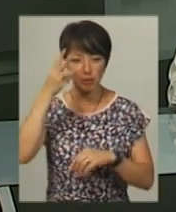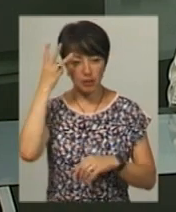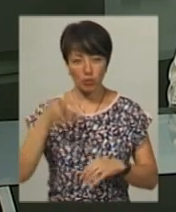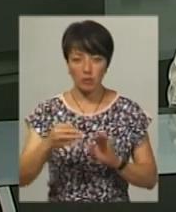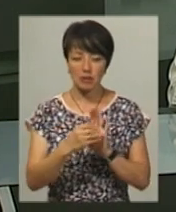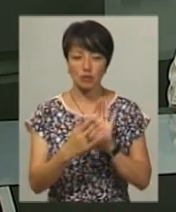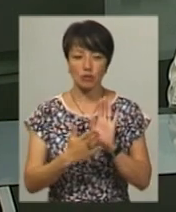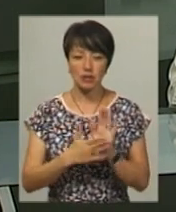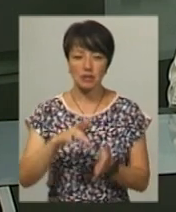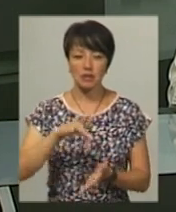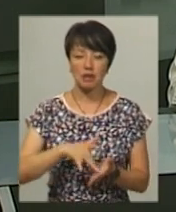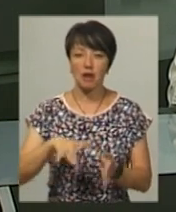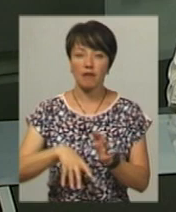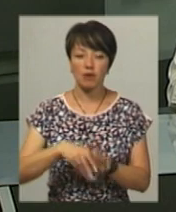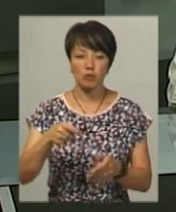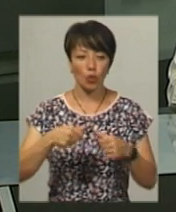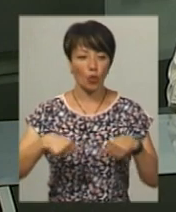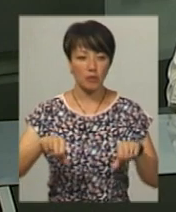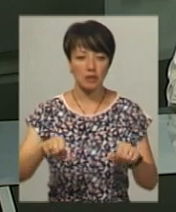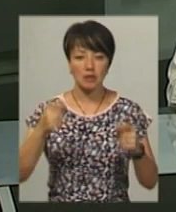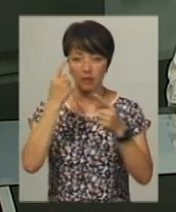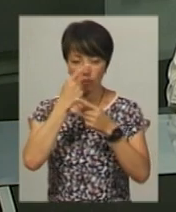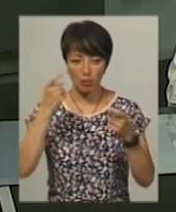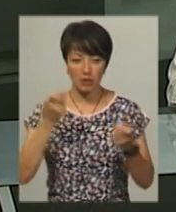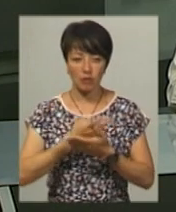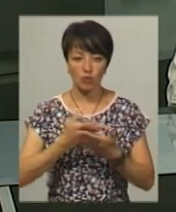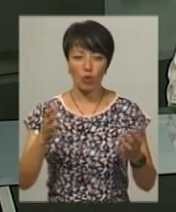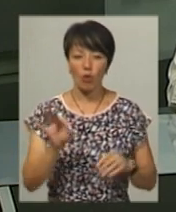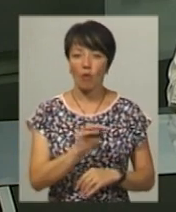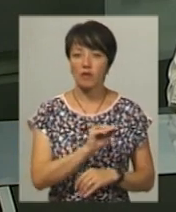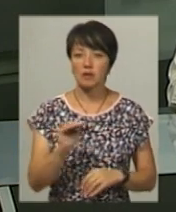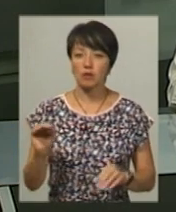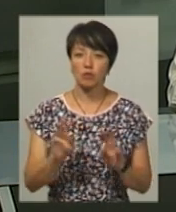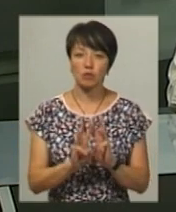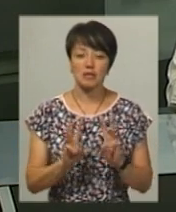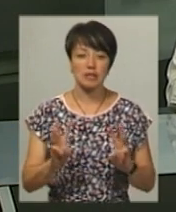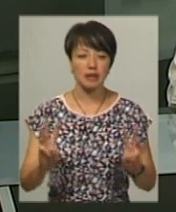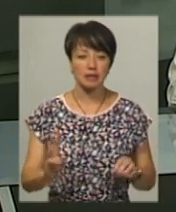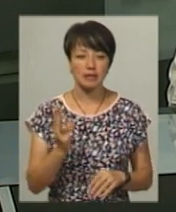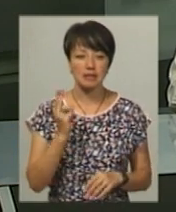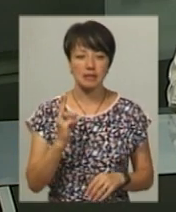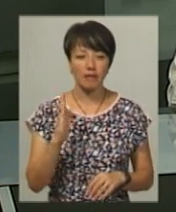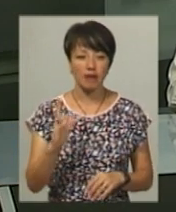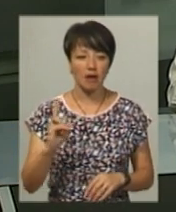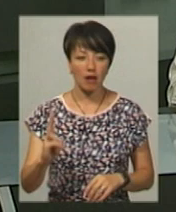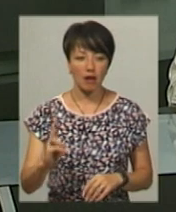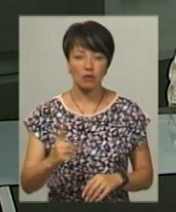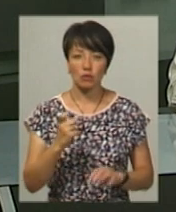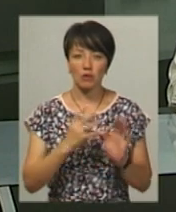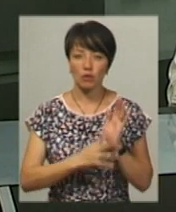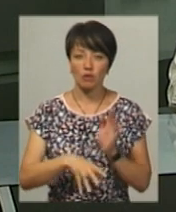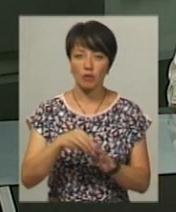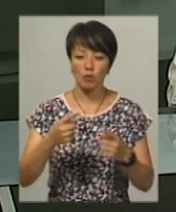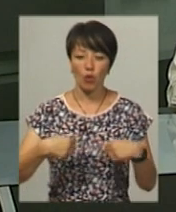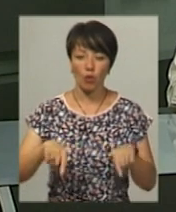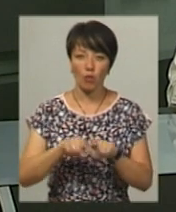зареєстрували в Центральній виборчій комісії. Інформація оприлюднена на офіційному сайті ЦВК. За 190 виборчим округом